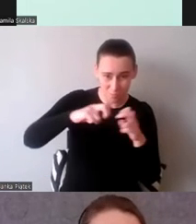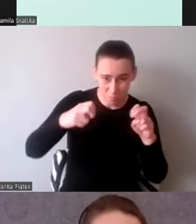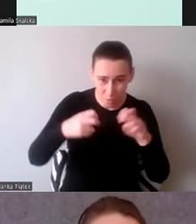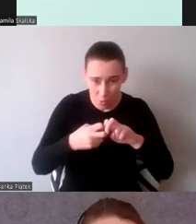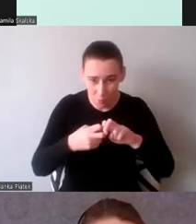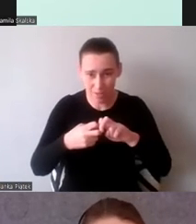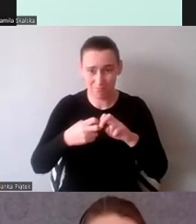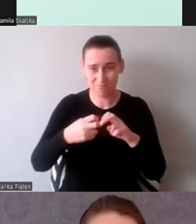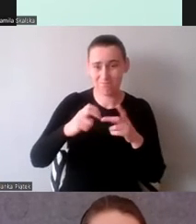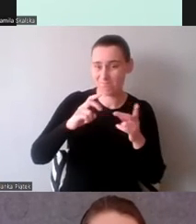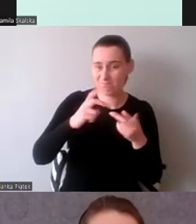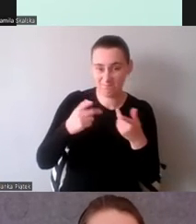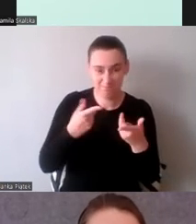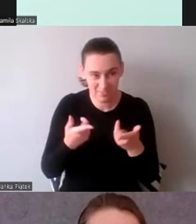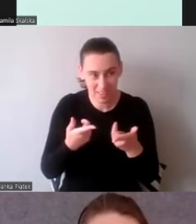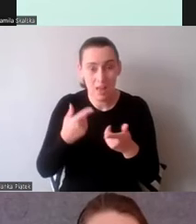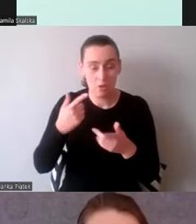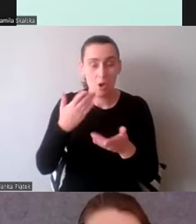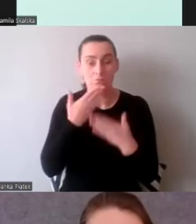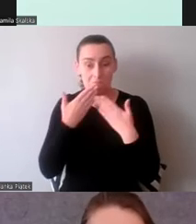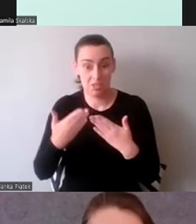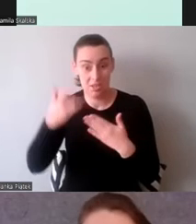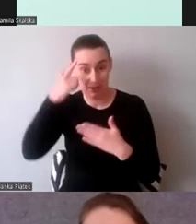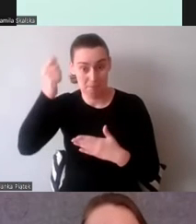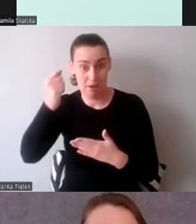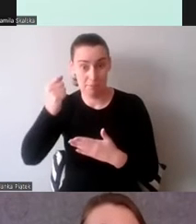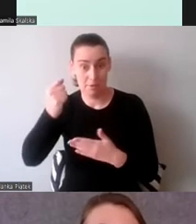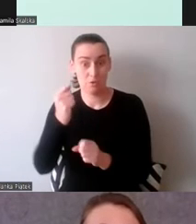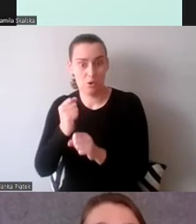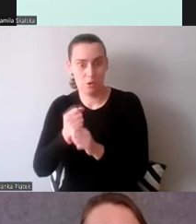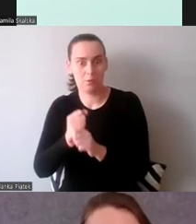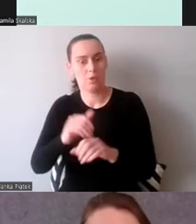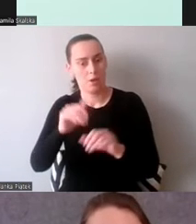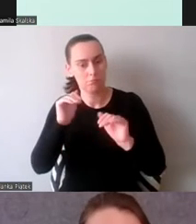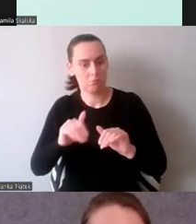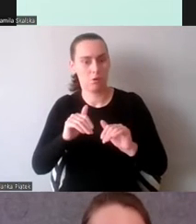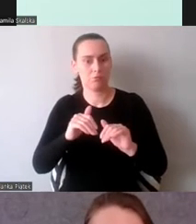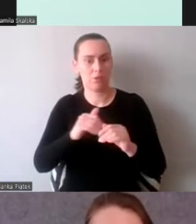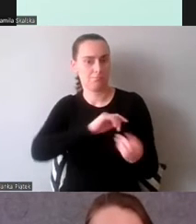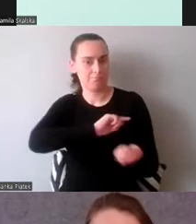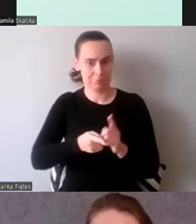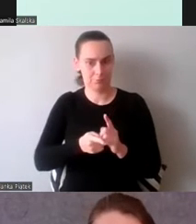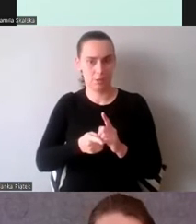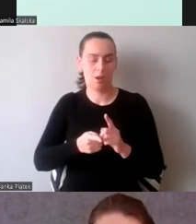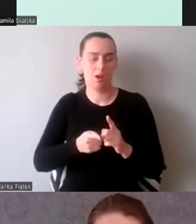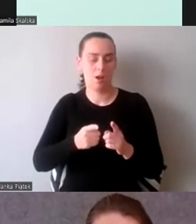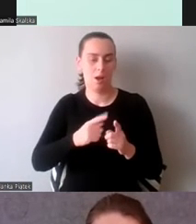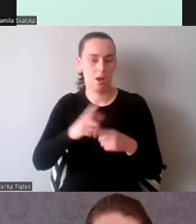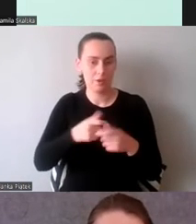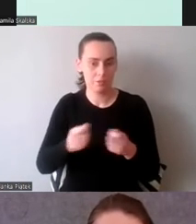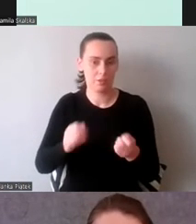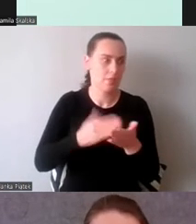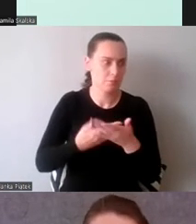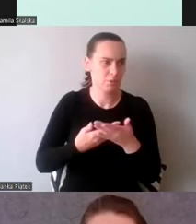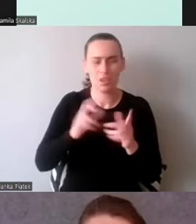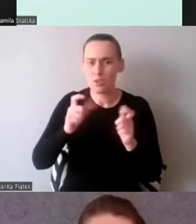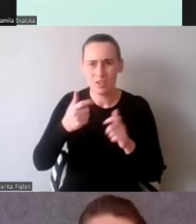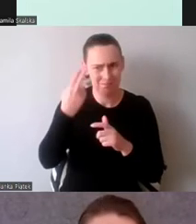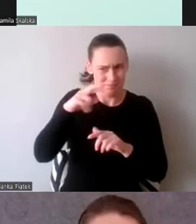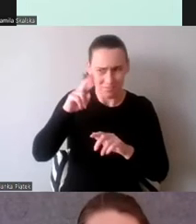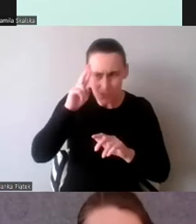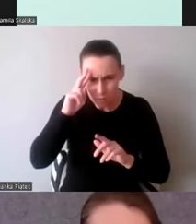by dany problem szybko rozwiązać. Na przykład nie jesteśmy w stanie zrozumieć części wypowiedzi, czy zapomnieliśmy o słowie,